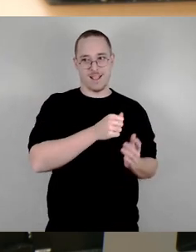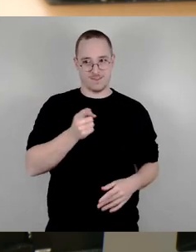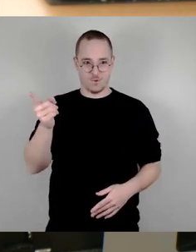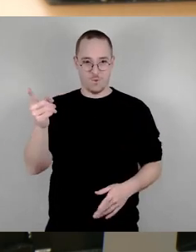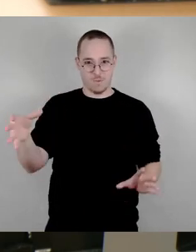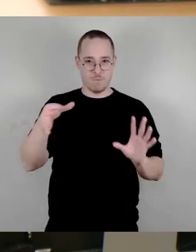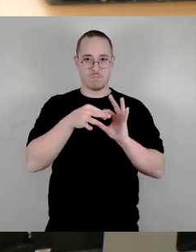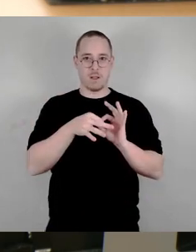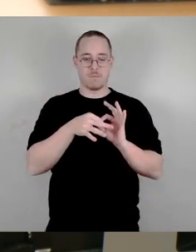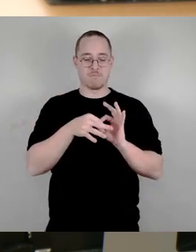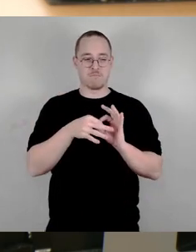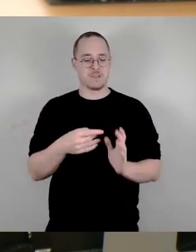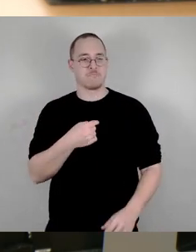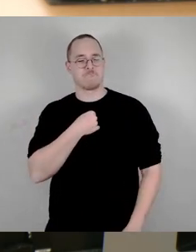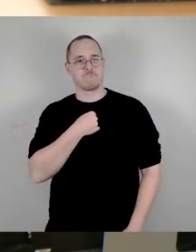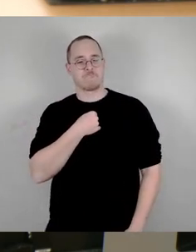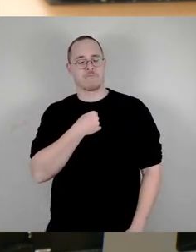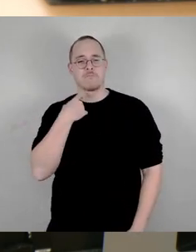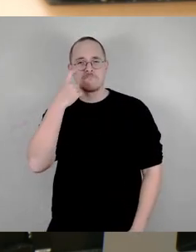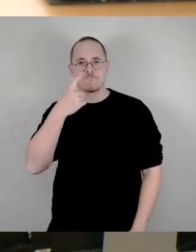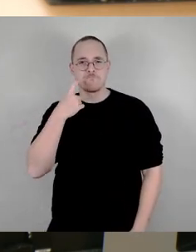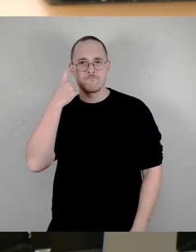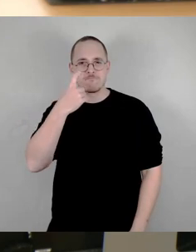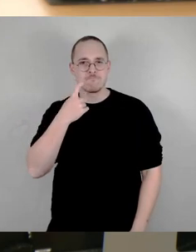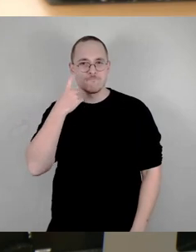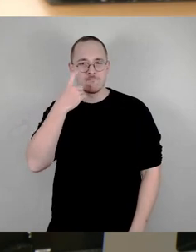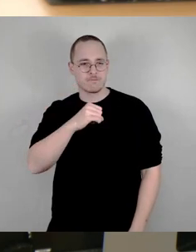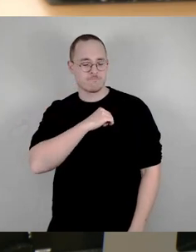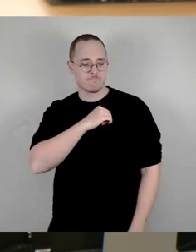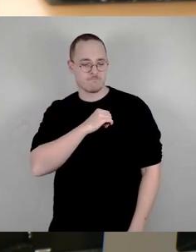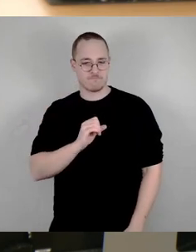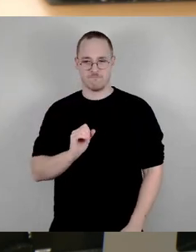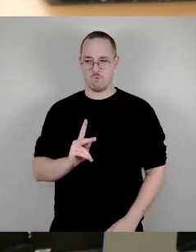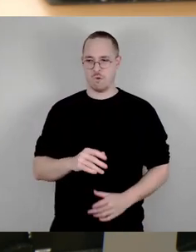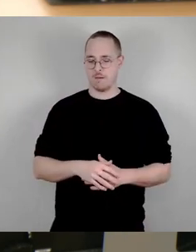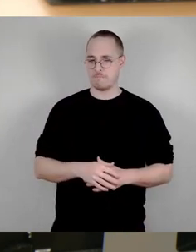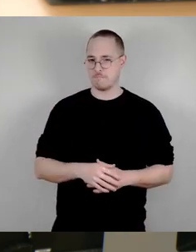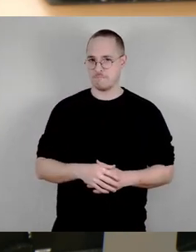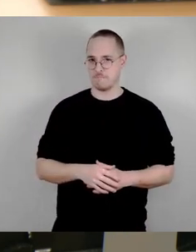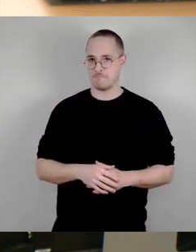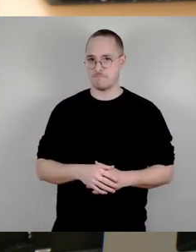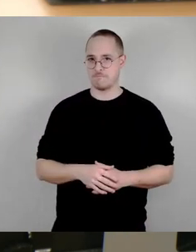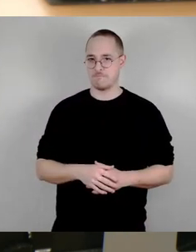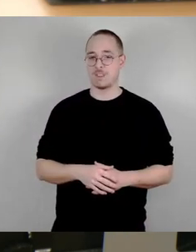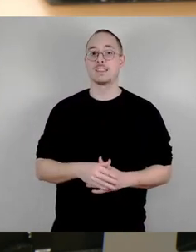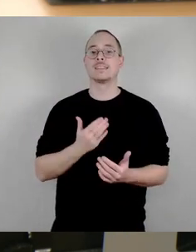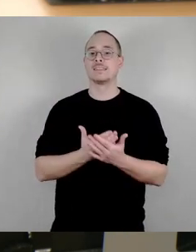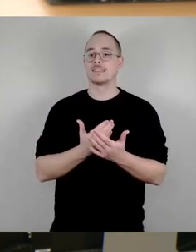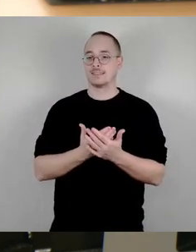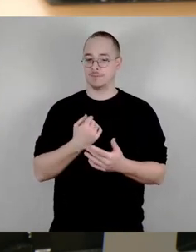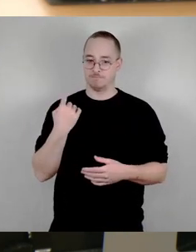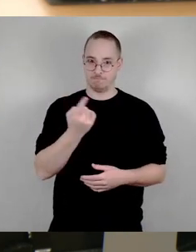nächsten Fragen auf. Meine Damen und Herren, und deshalb sind wir der Auffassung,